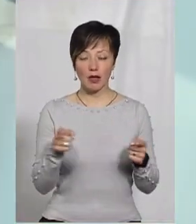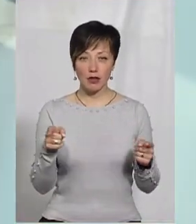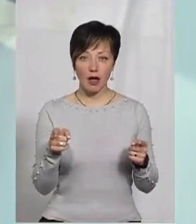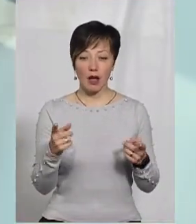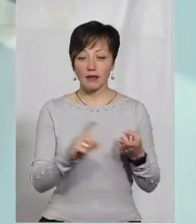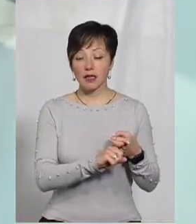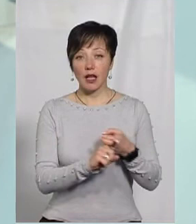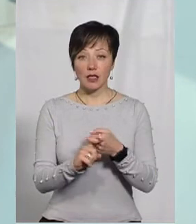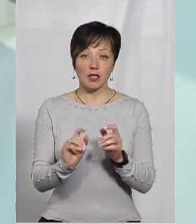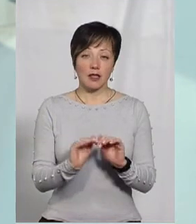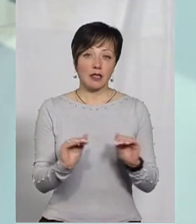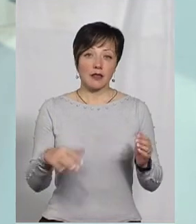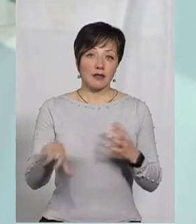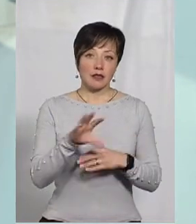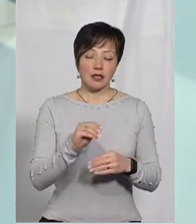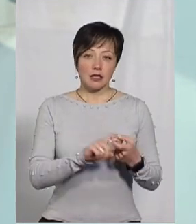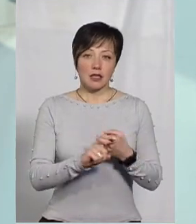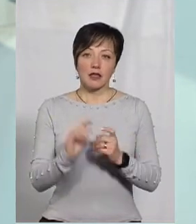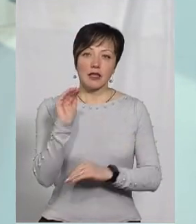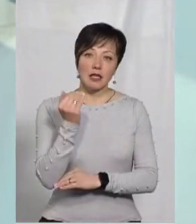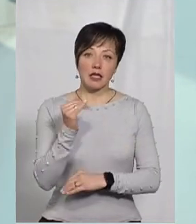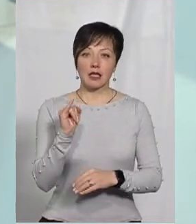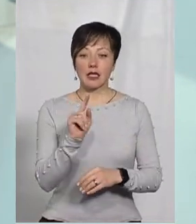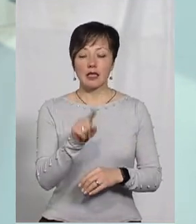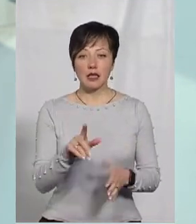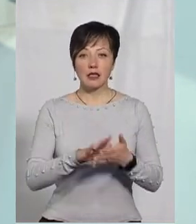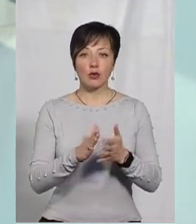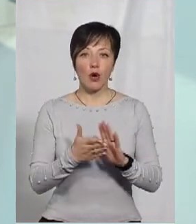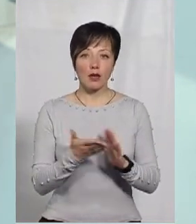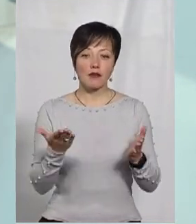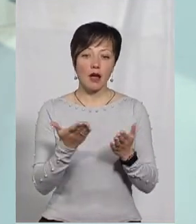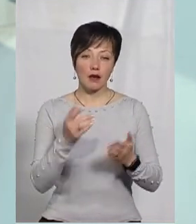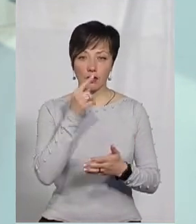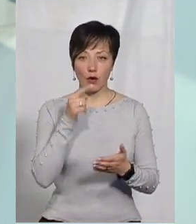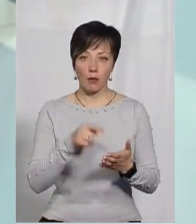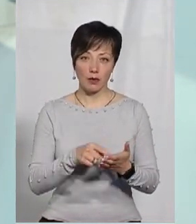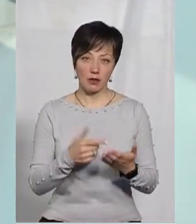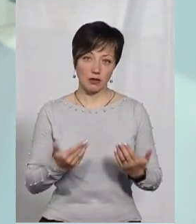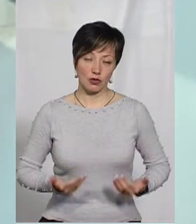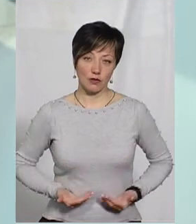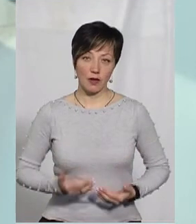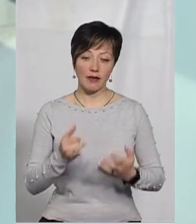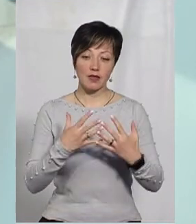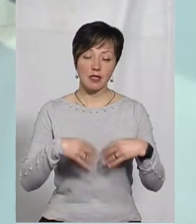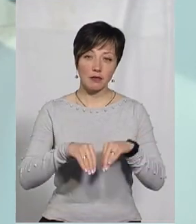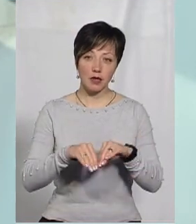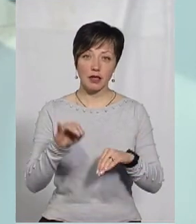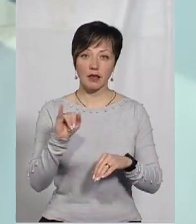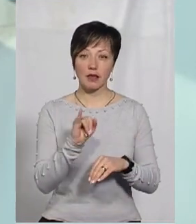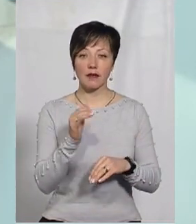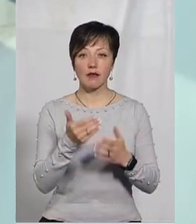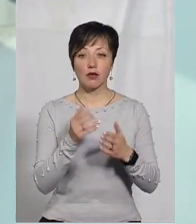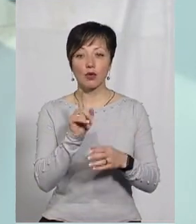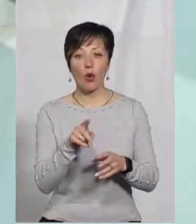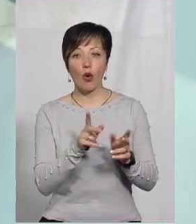в залежності від дітей тут все залежиться. І від дитини, і від тієї ситуації, в якій вона живе, і від сім'ї, і від